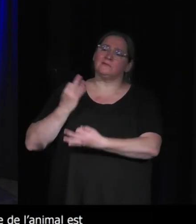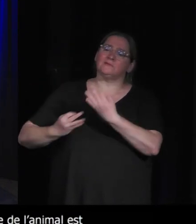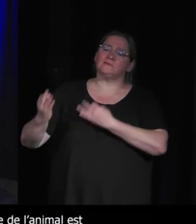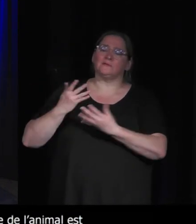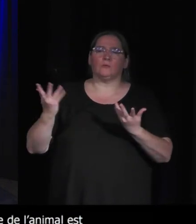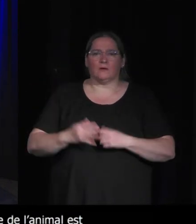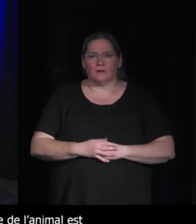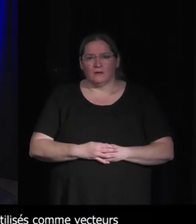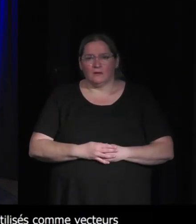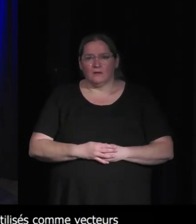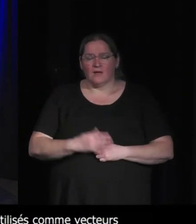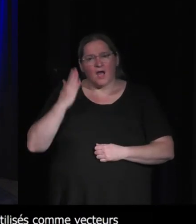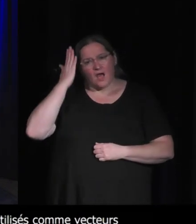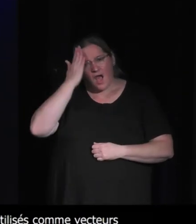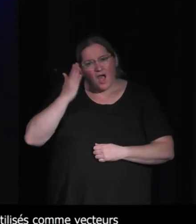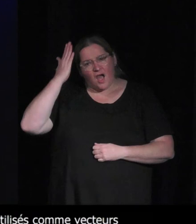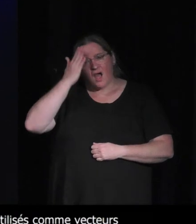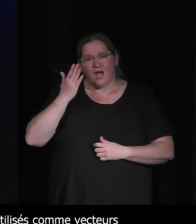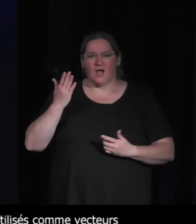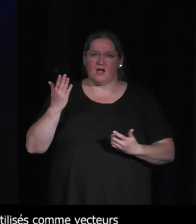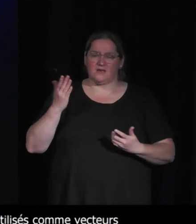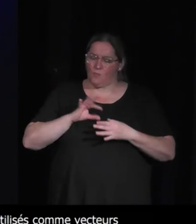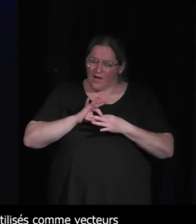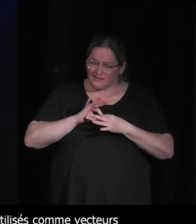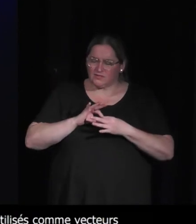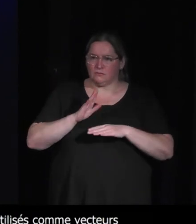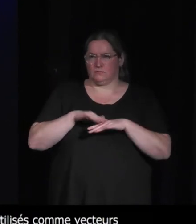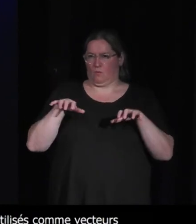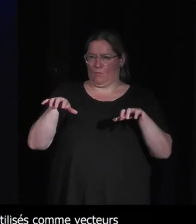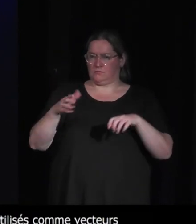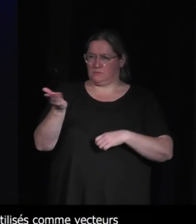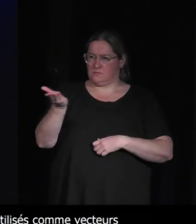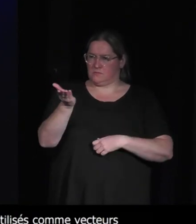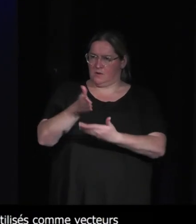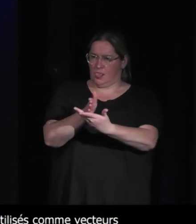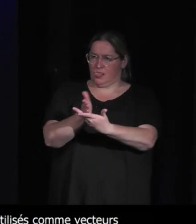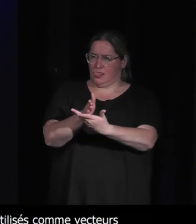finalement s deviennent attachants ils deviennent émouvants ils deviennent des figures de monstres